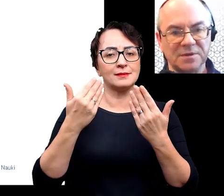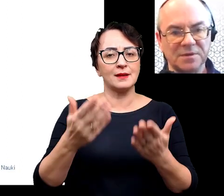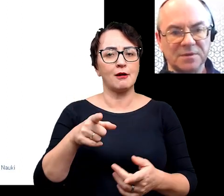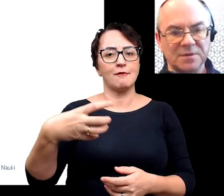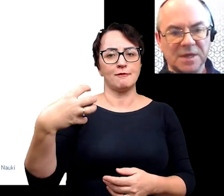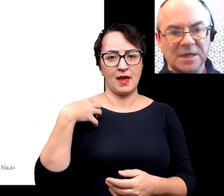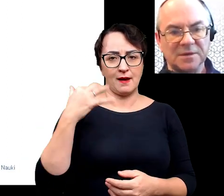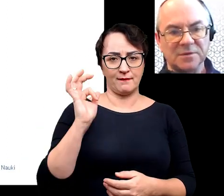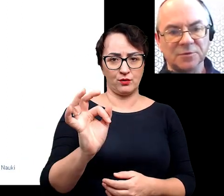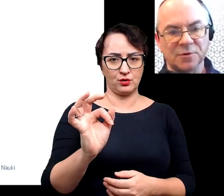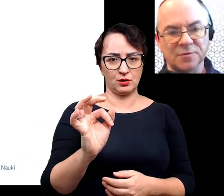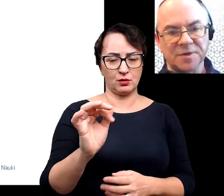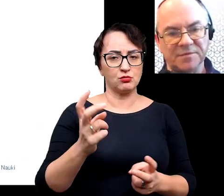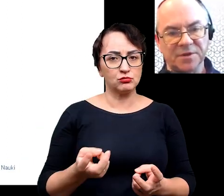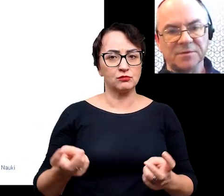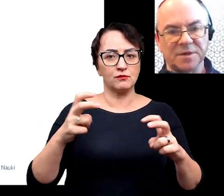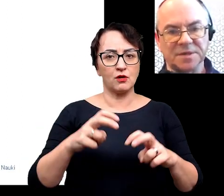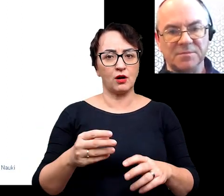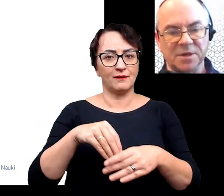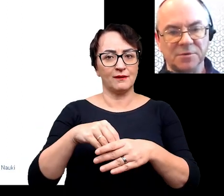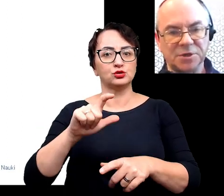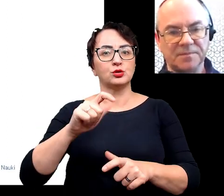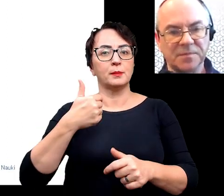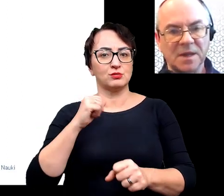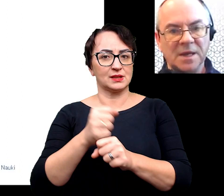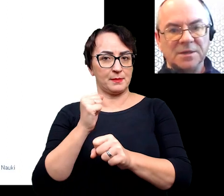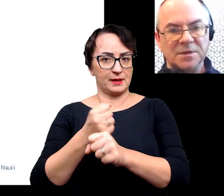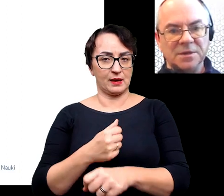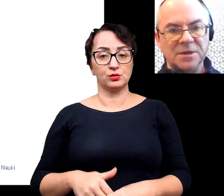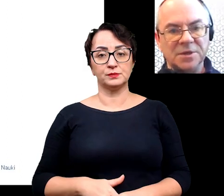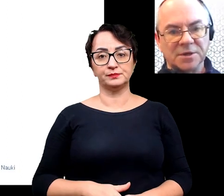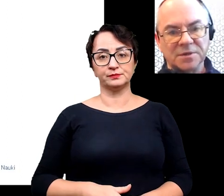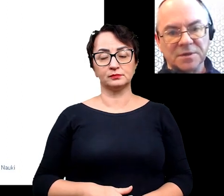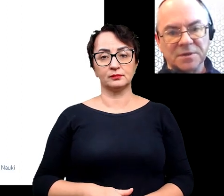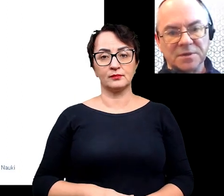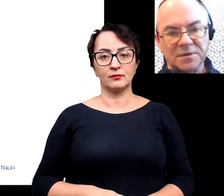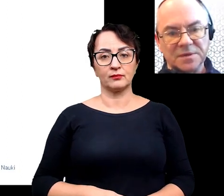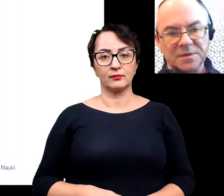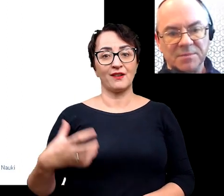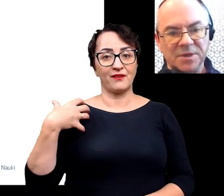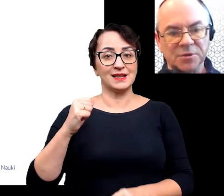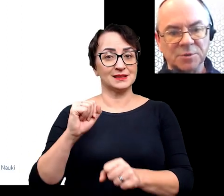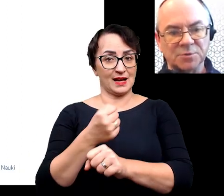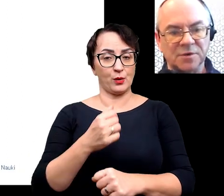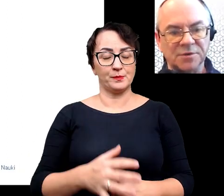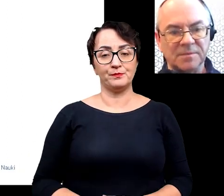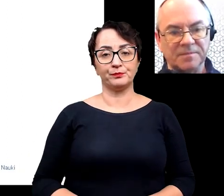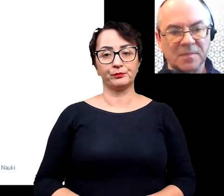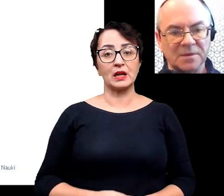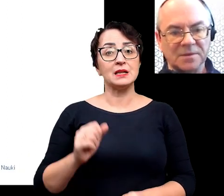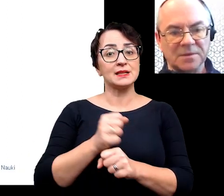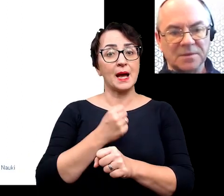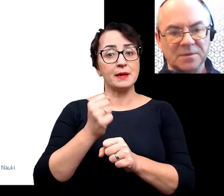utworów, które zawierają takie skamieniałości. I tak skamieniałości